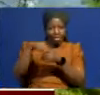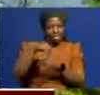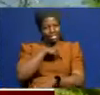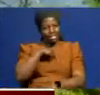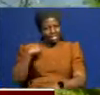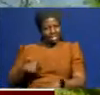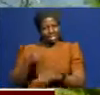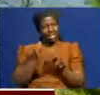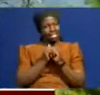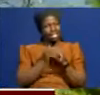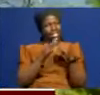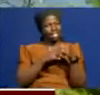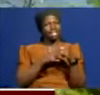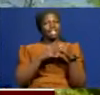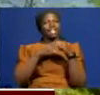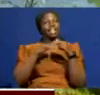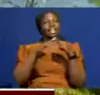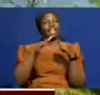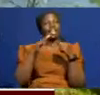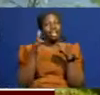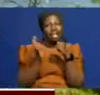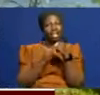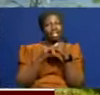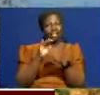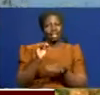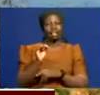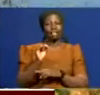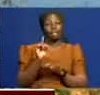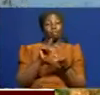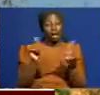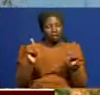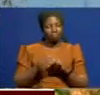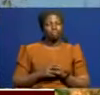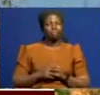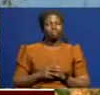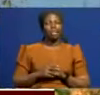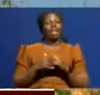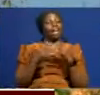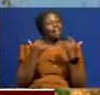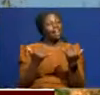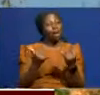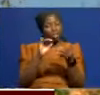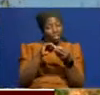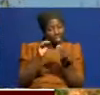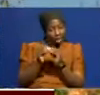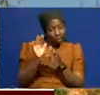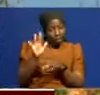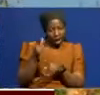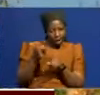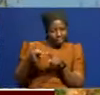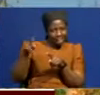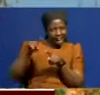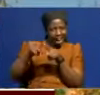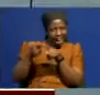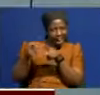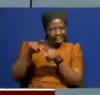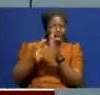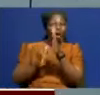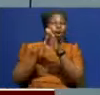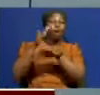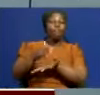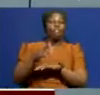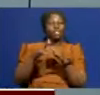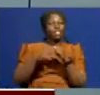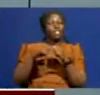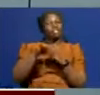ya F1, F1, F1, F1, F1, Lakini sasa idadi yao imezidi F7. Wakati